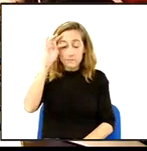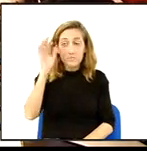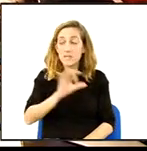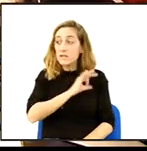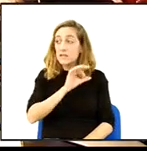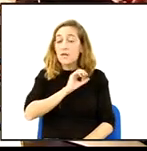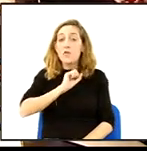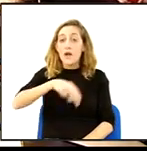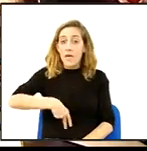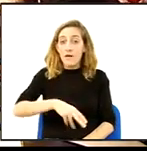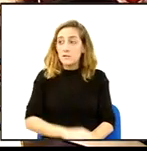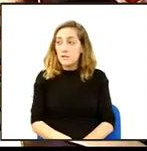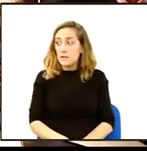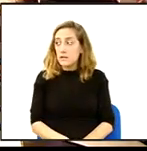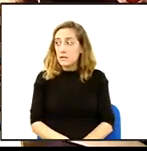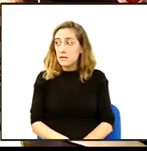Sí, gràcies.